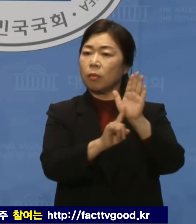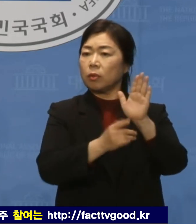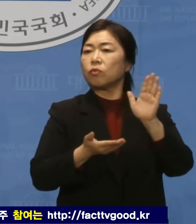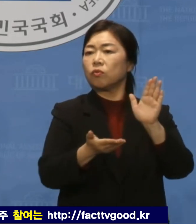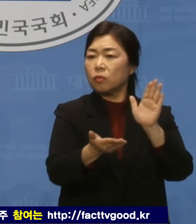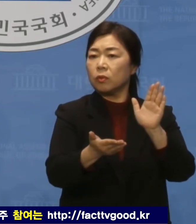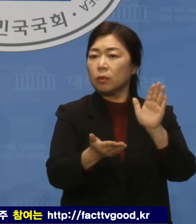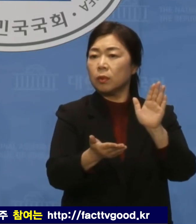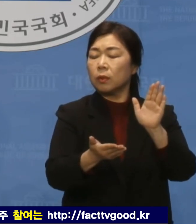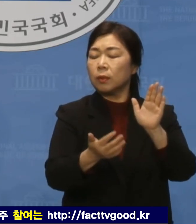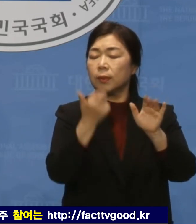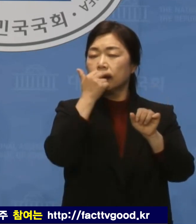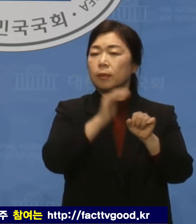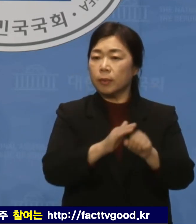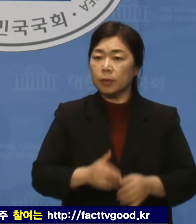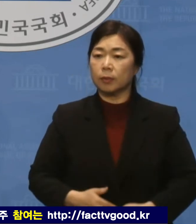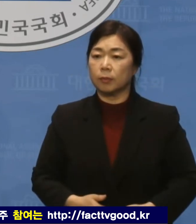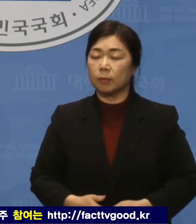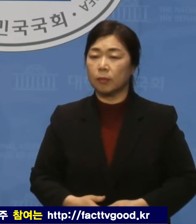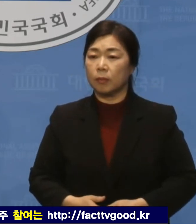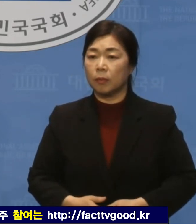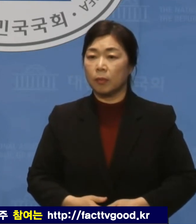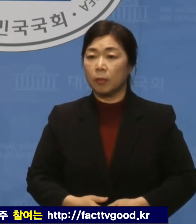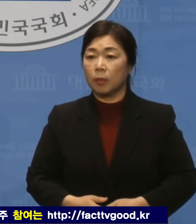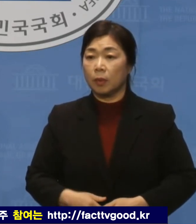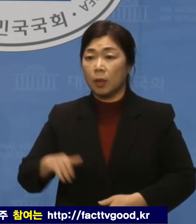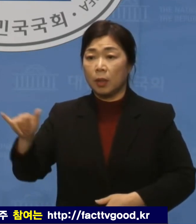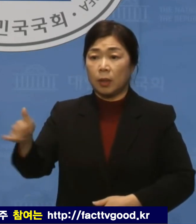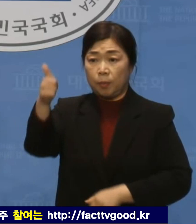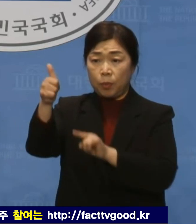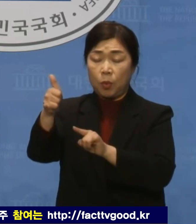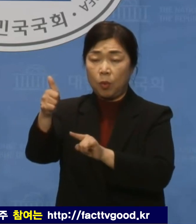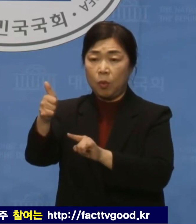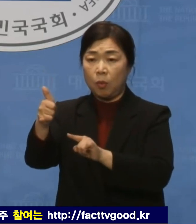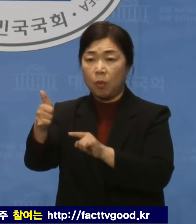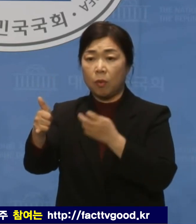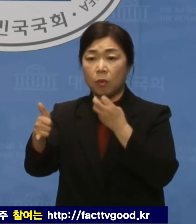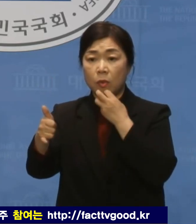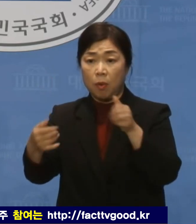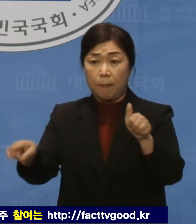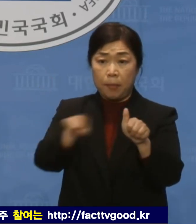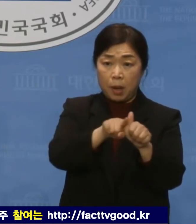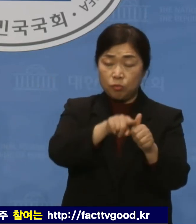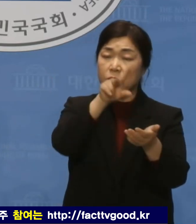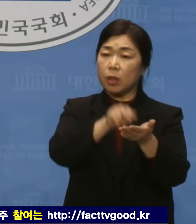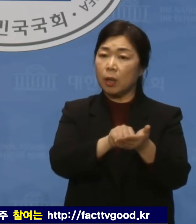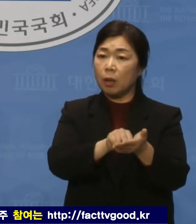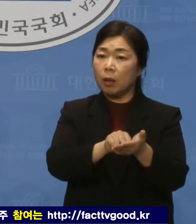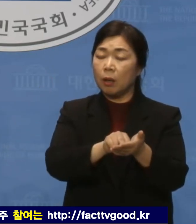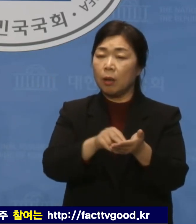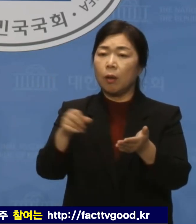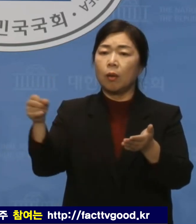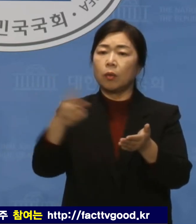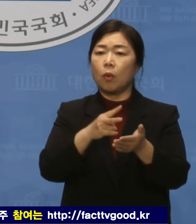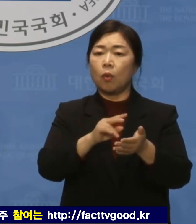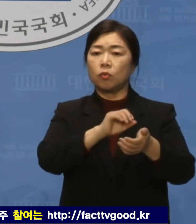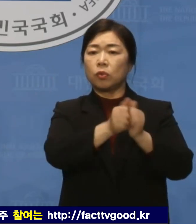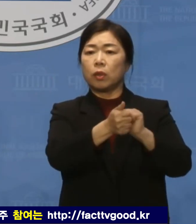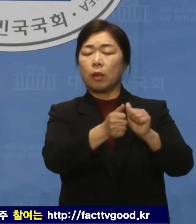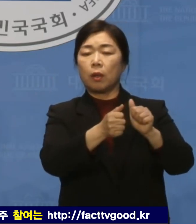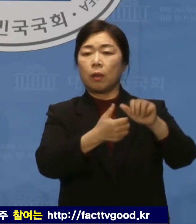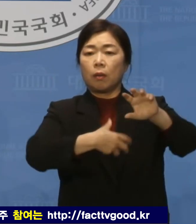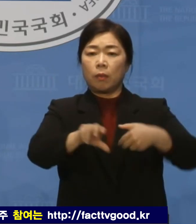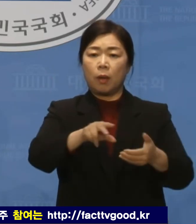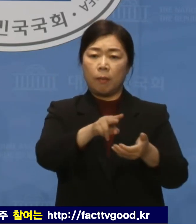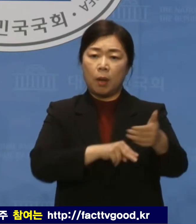김포 다음 공매도로 포커싱 하겠다는 말처럼 정부와 여당은 아무 준비 없이 졸속으로